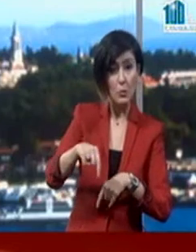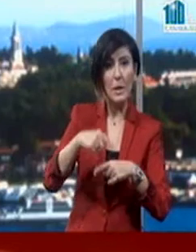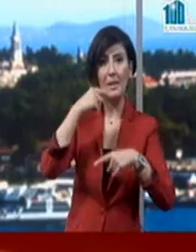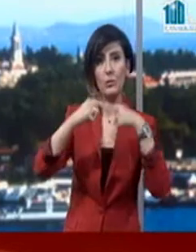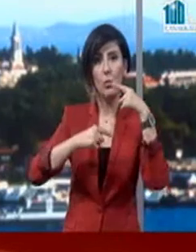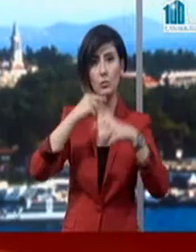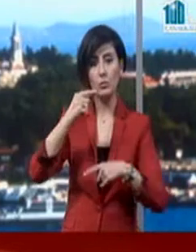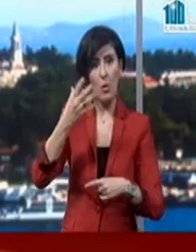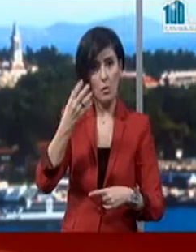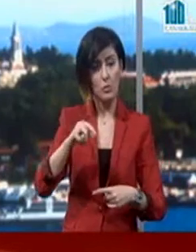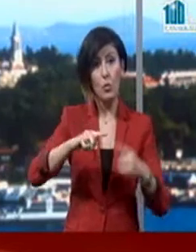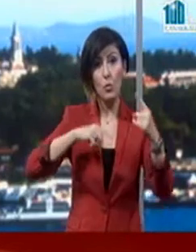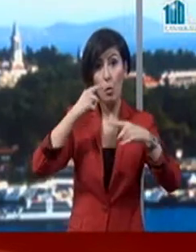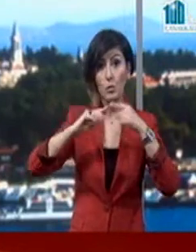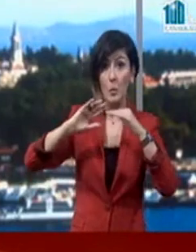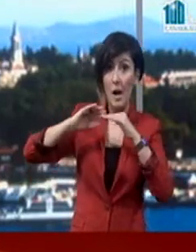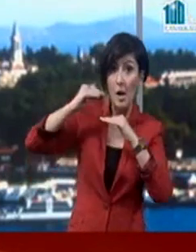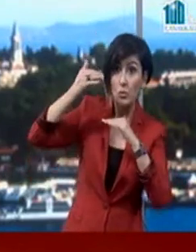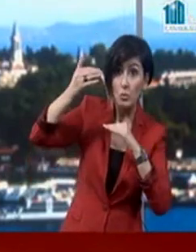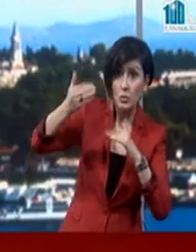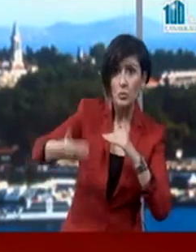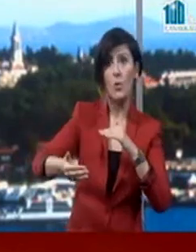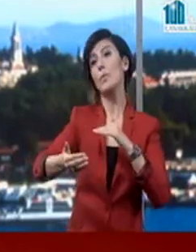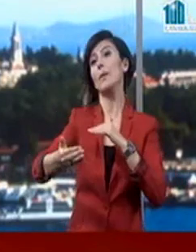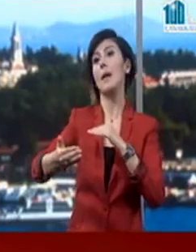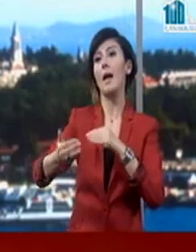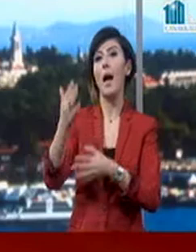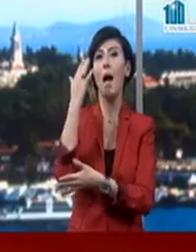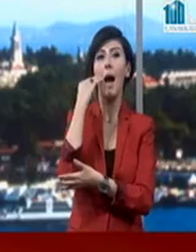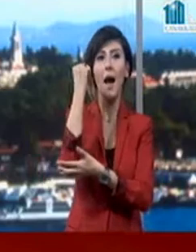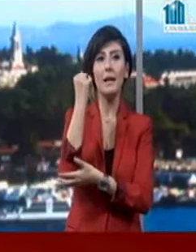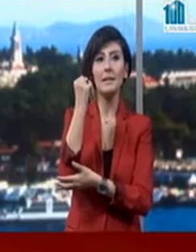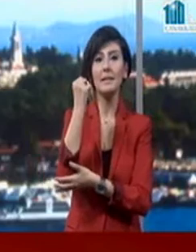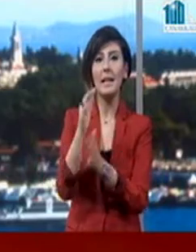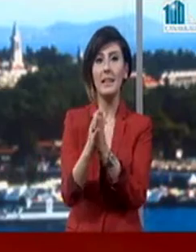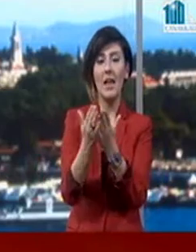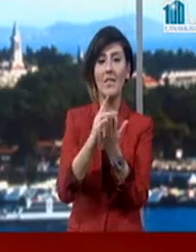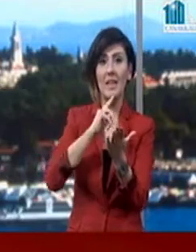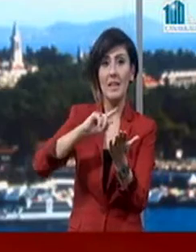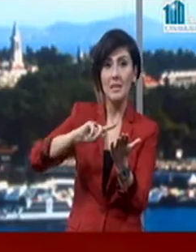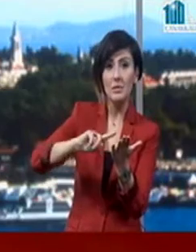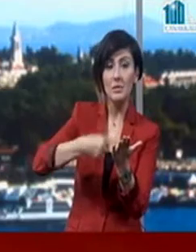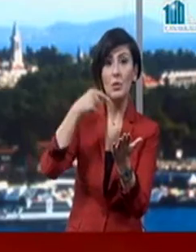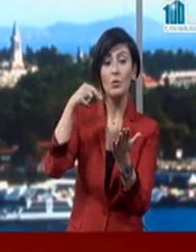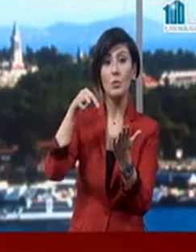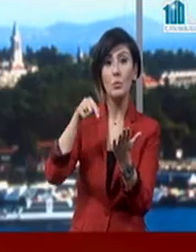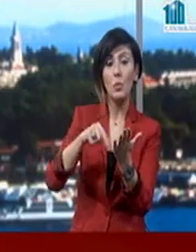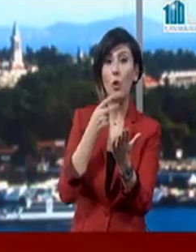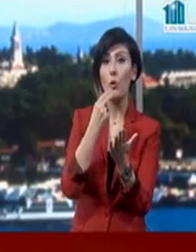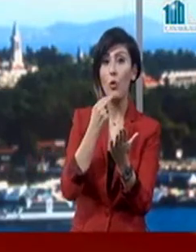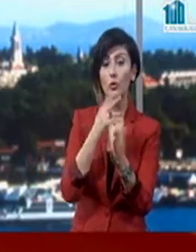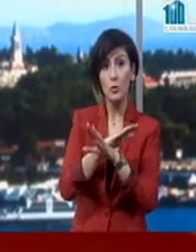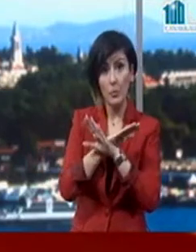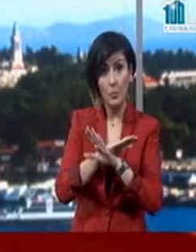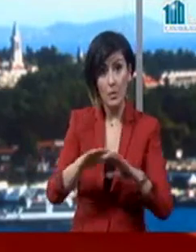gerçekleştirecek. Buradaki konuşmasının ardından da Anıt Şeref Defterini imzalayacak. Ve bu konuşmaların tamamlanmasının ardından da